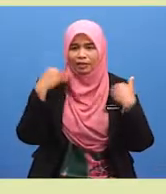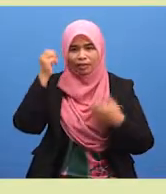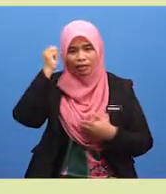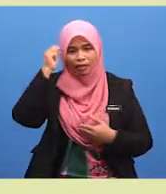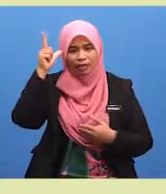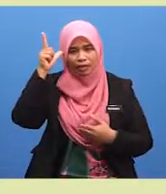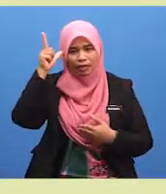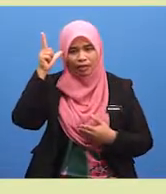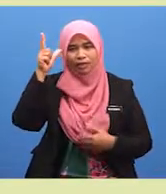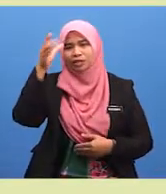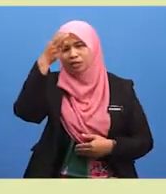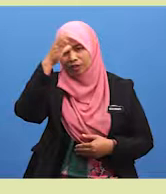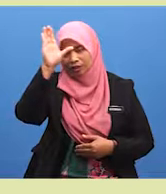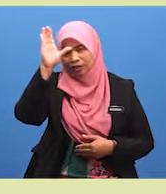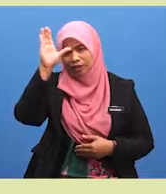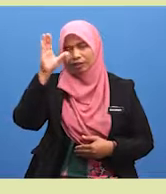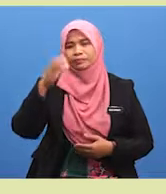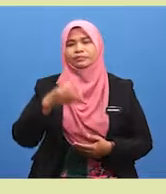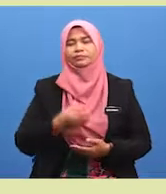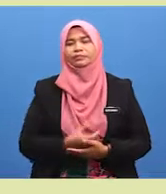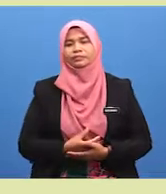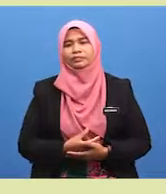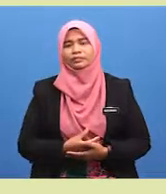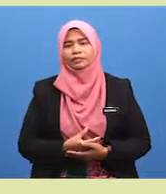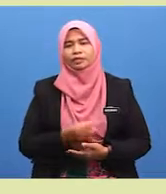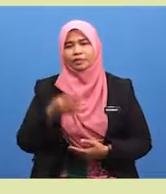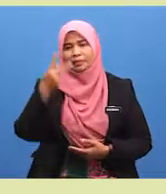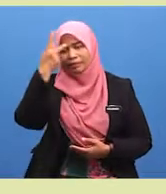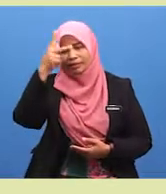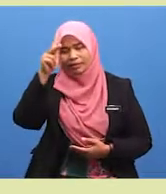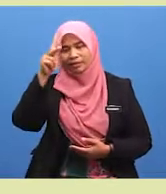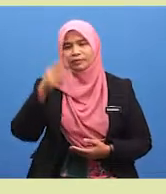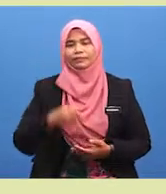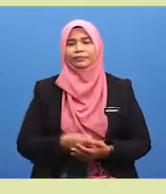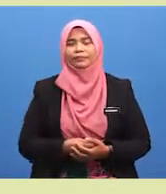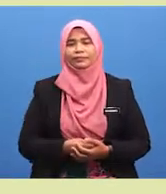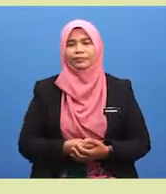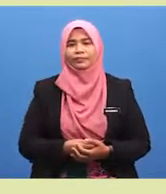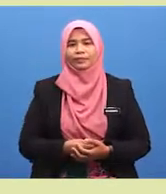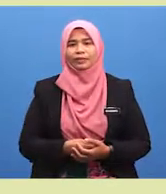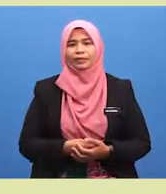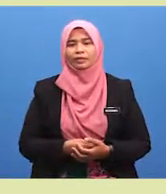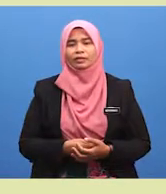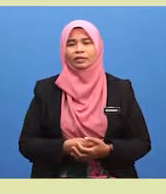mempunyai akal cerdik pintar.